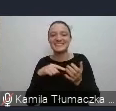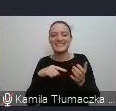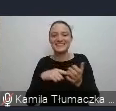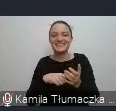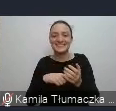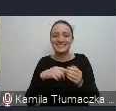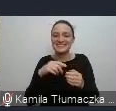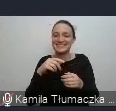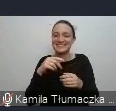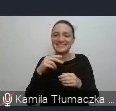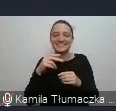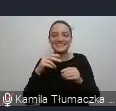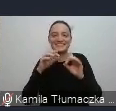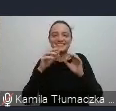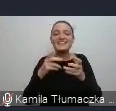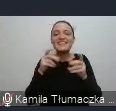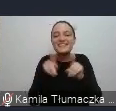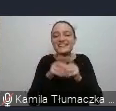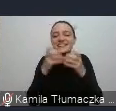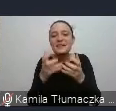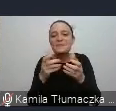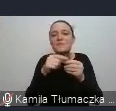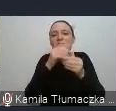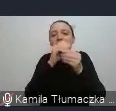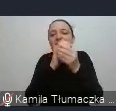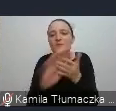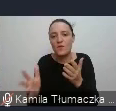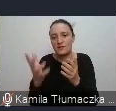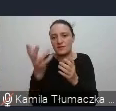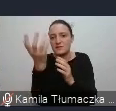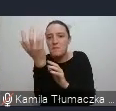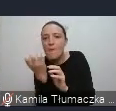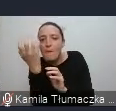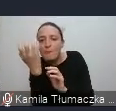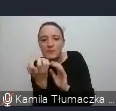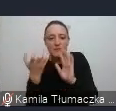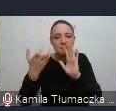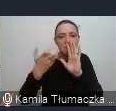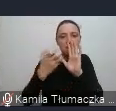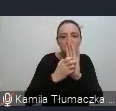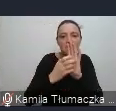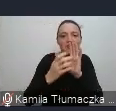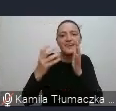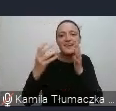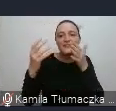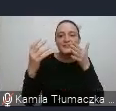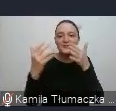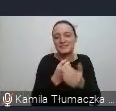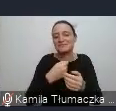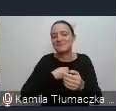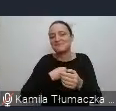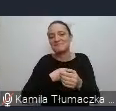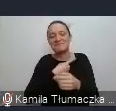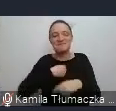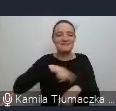jeśli jest to możliwe, były nawet darmowe i żebyście Państwo mogli je pobierać i korzystać z tego. Jesteśmy zawsze bardzo otwarci na wszystkiego